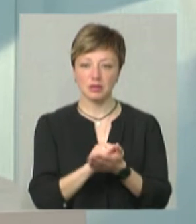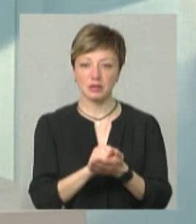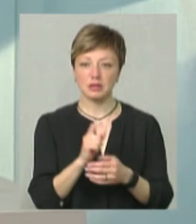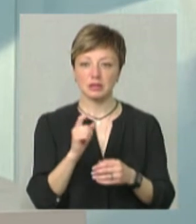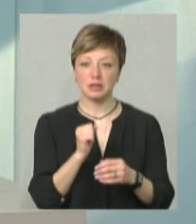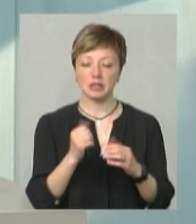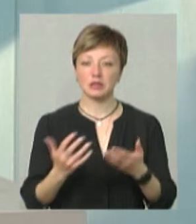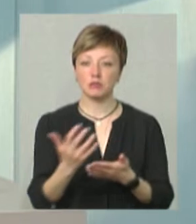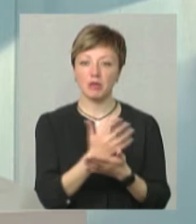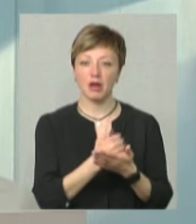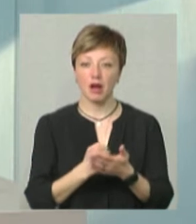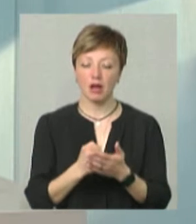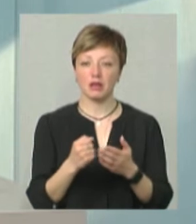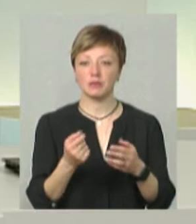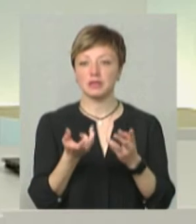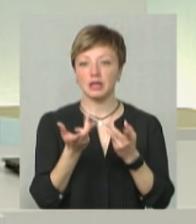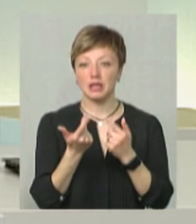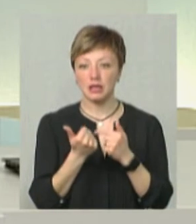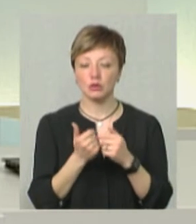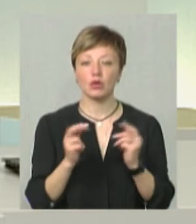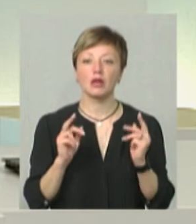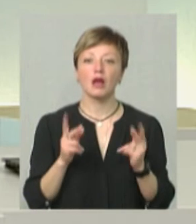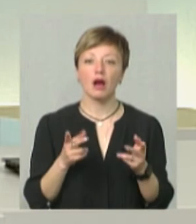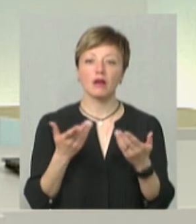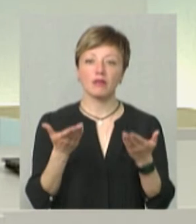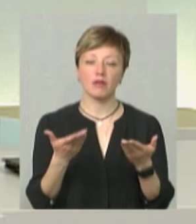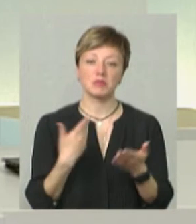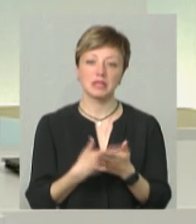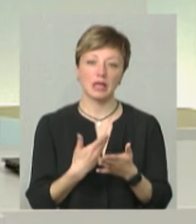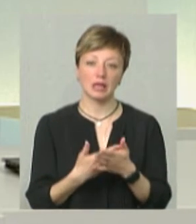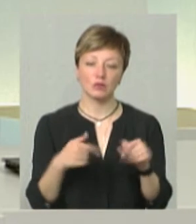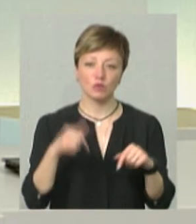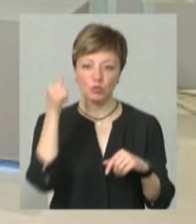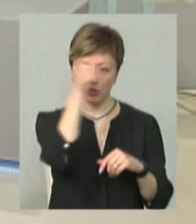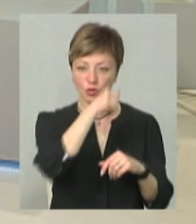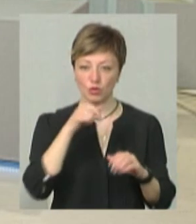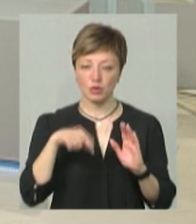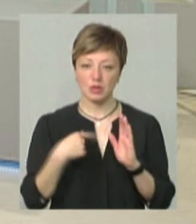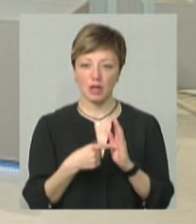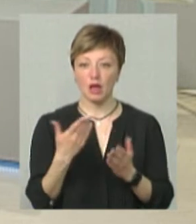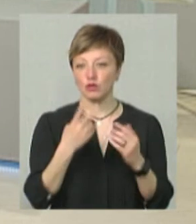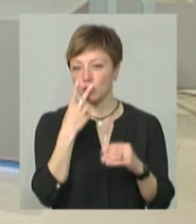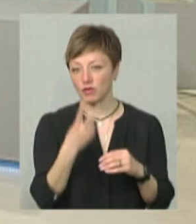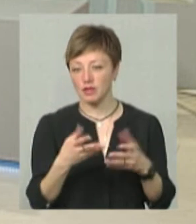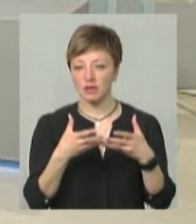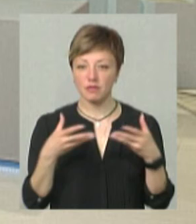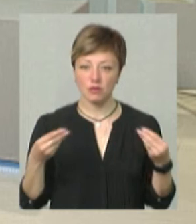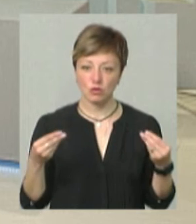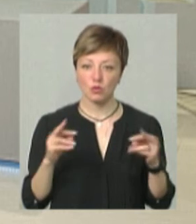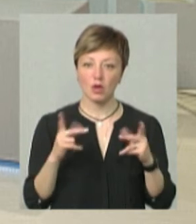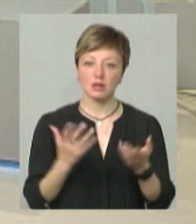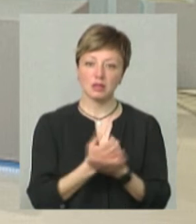збиранням врожаю, за кількістю. Як вам здається цього року? цьому році. Якщо подивитися на весну, як усе